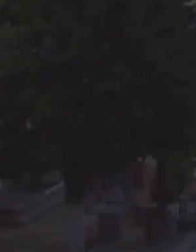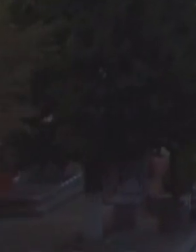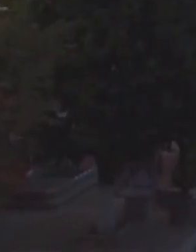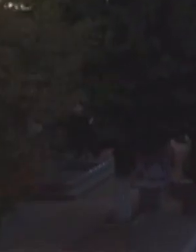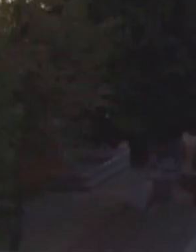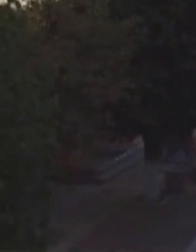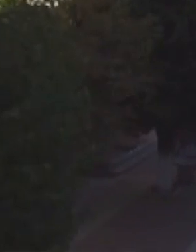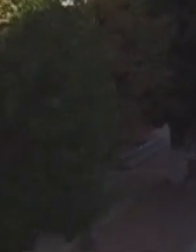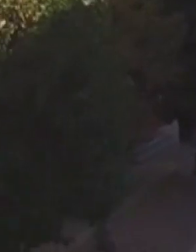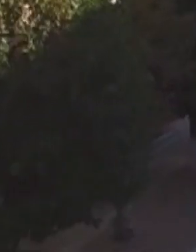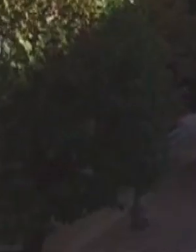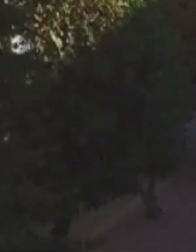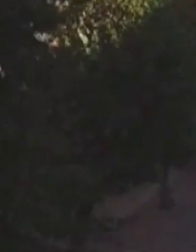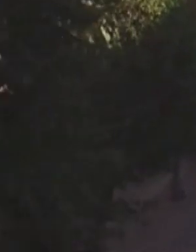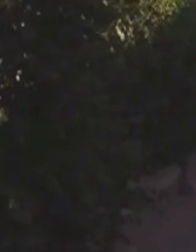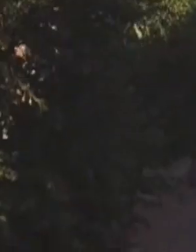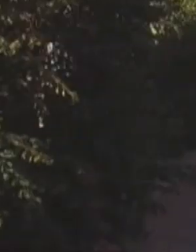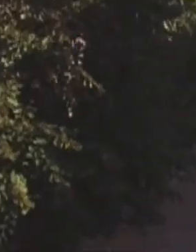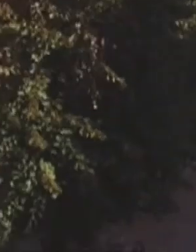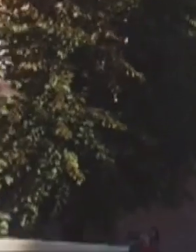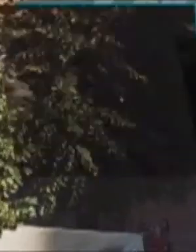Дякую. Дякую. Дякую. Дякую.